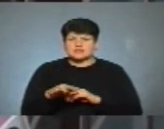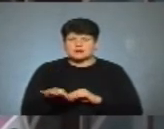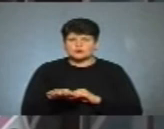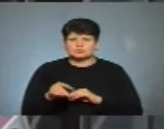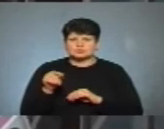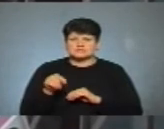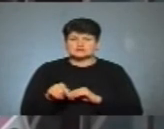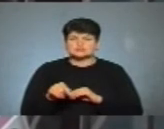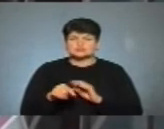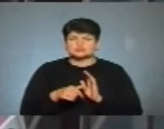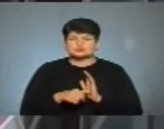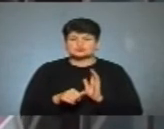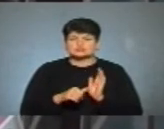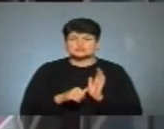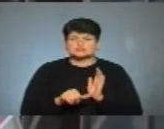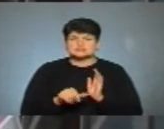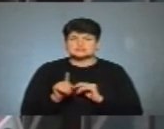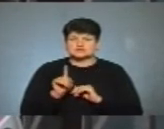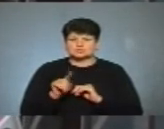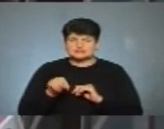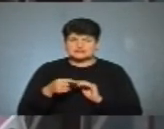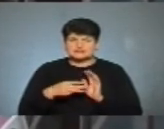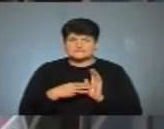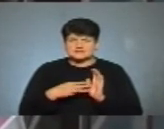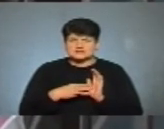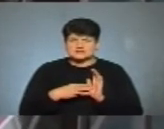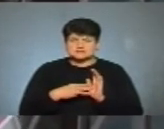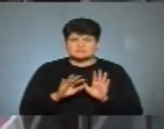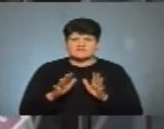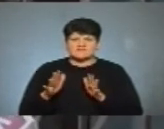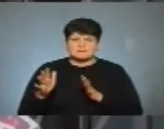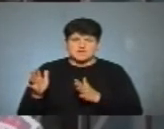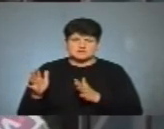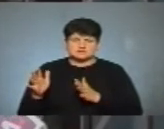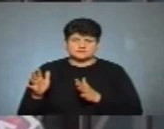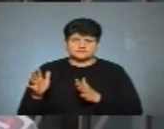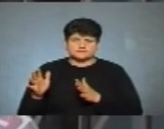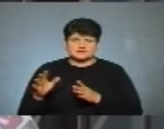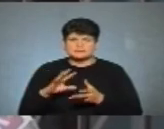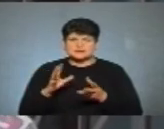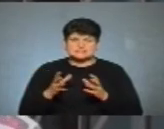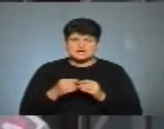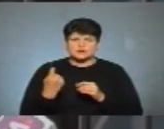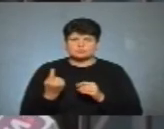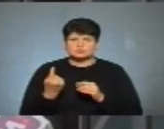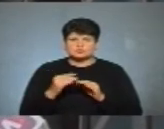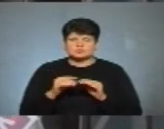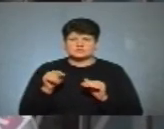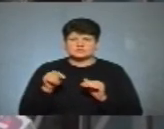1661,8 випадки. При загальнообласному